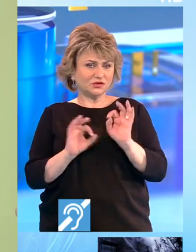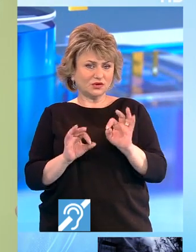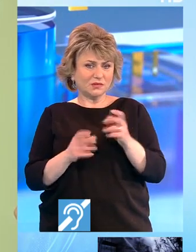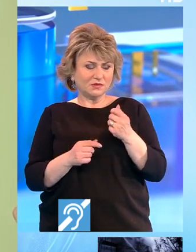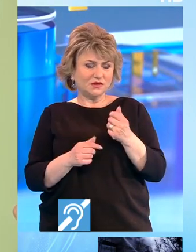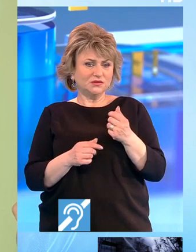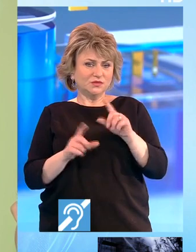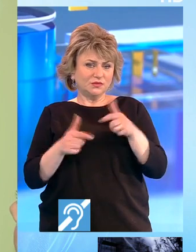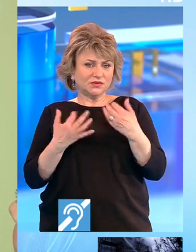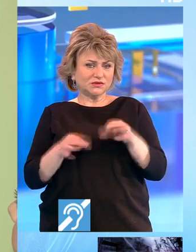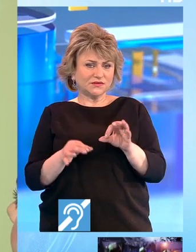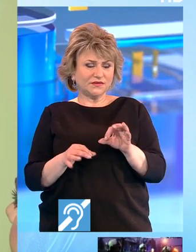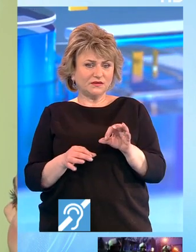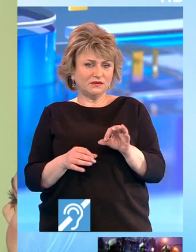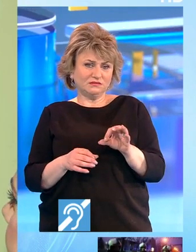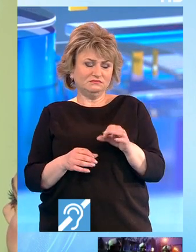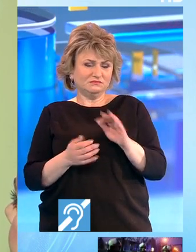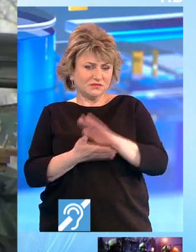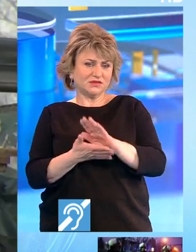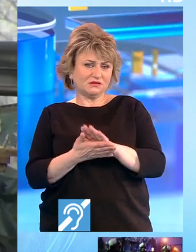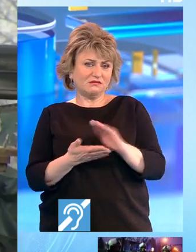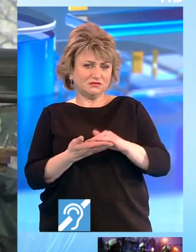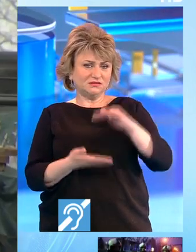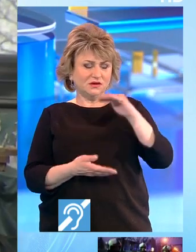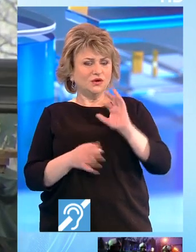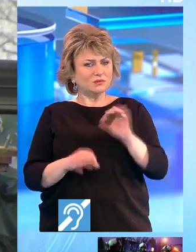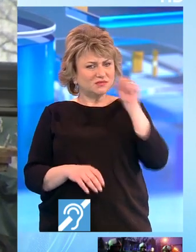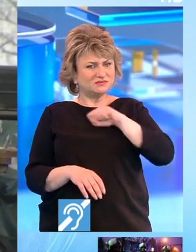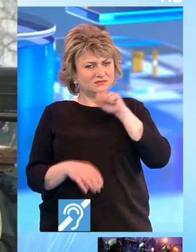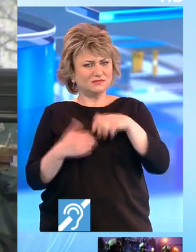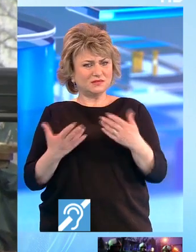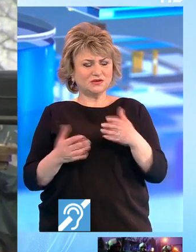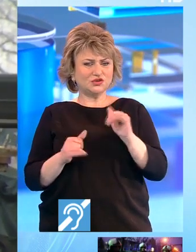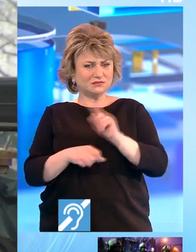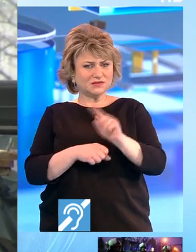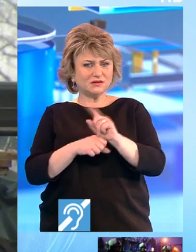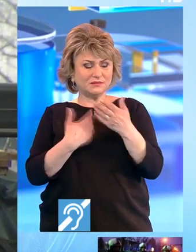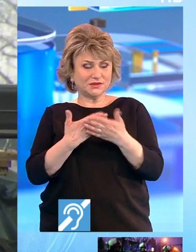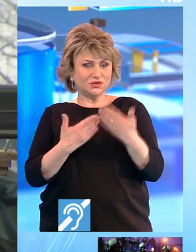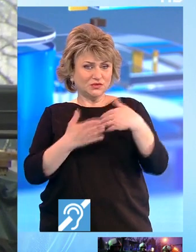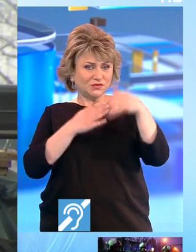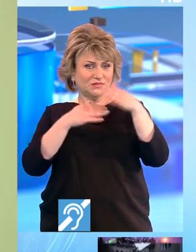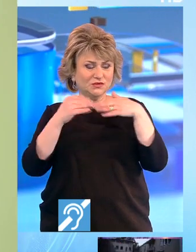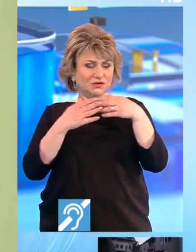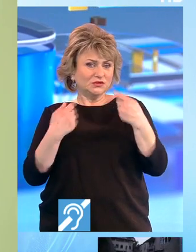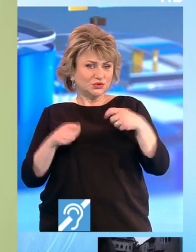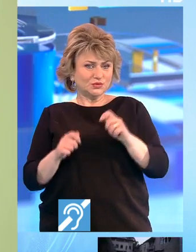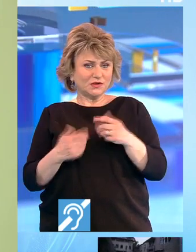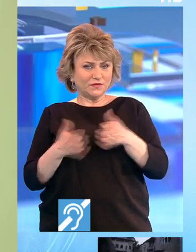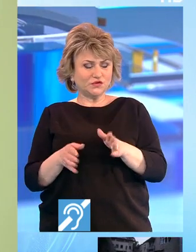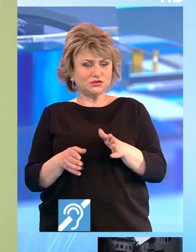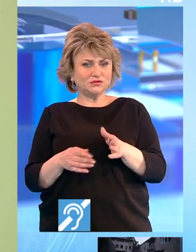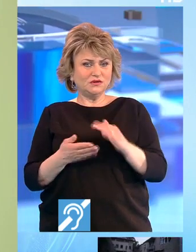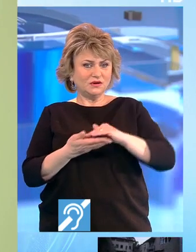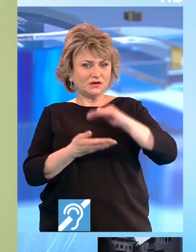prețul poate fi păstrat mai sus. Nu doar lăcomie e mare, ci și materialele de construcții se vând mai scump. Au fost